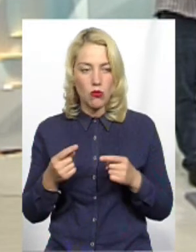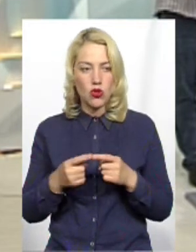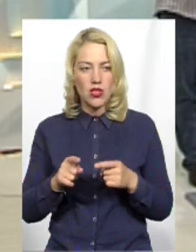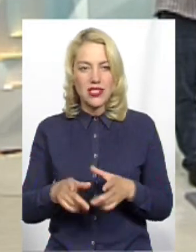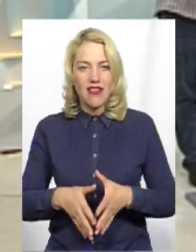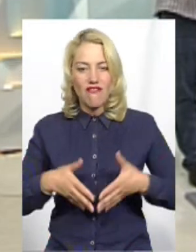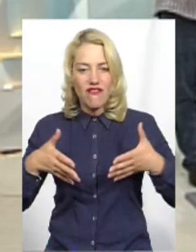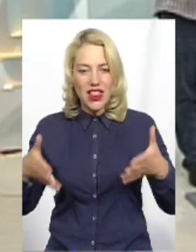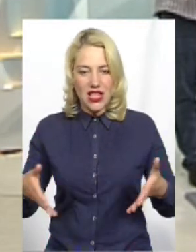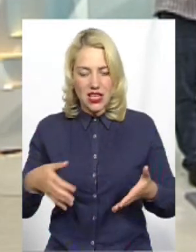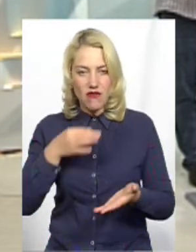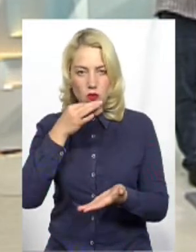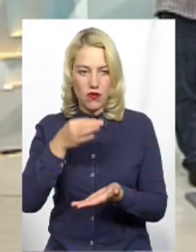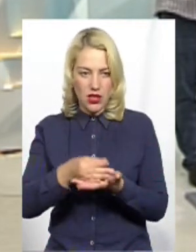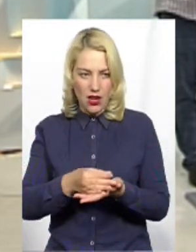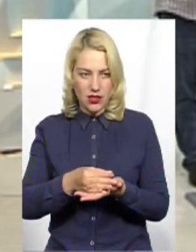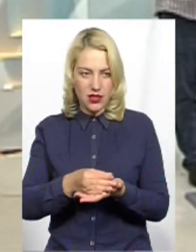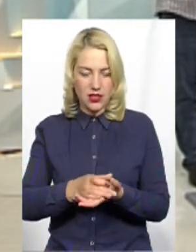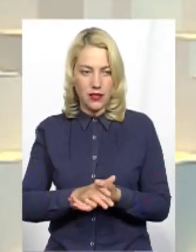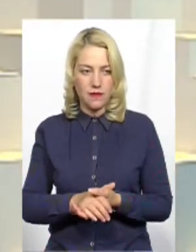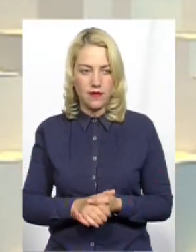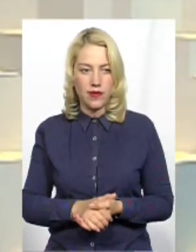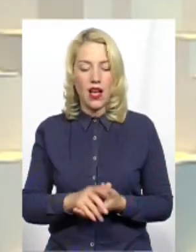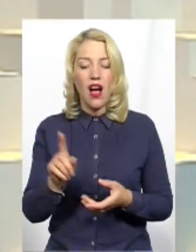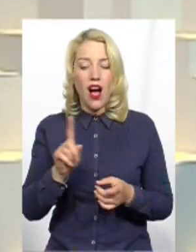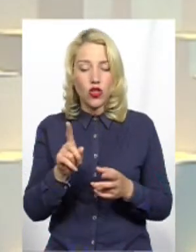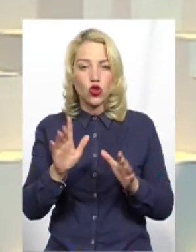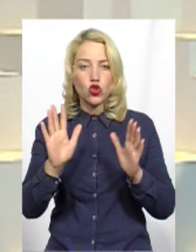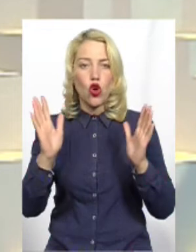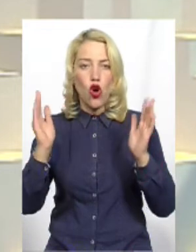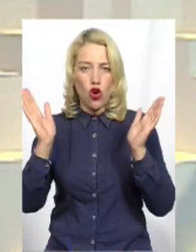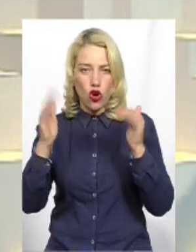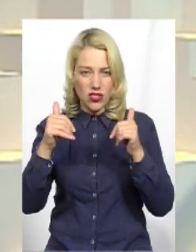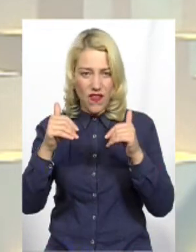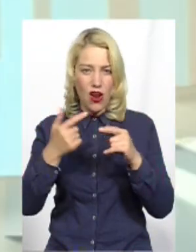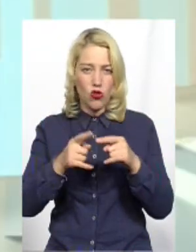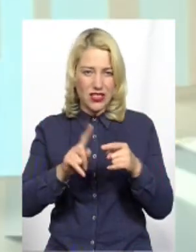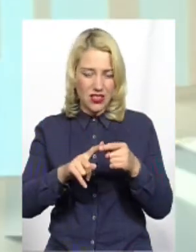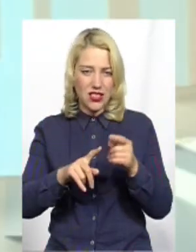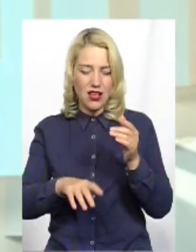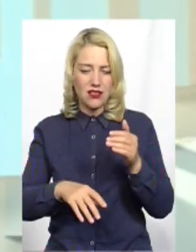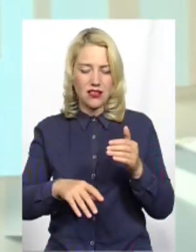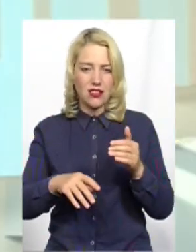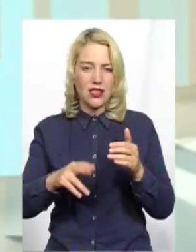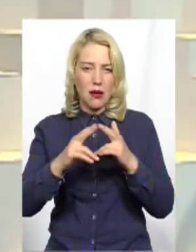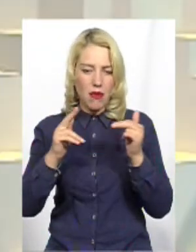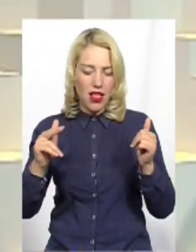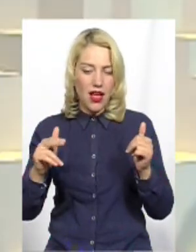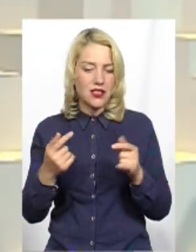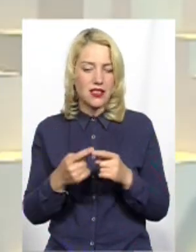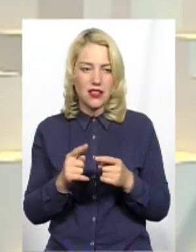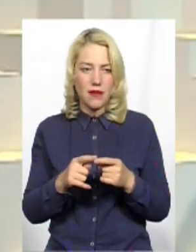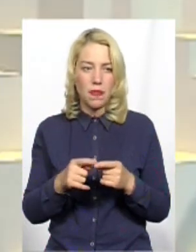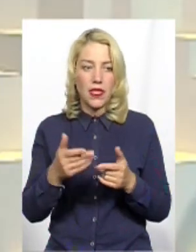велика відповідальність А те, що він розвалюється, це вже за це ніхто не відповідає Тобто ви на цій ситуації виключно міській раді? Ми